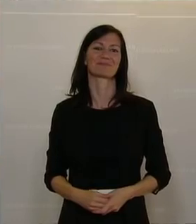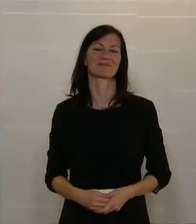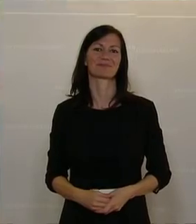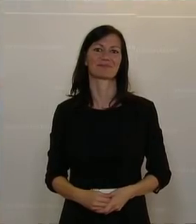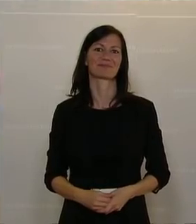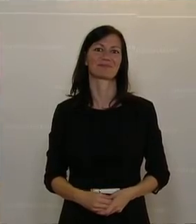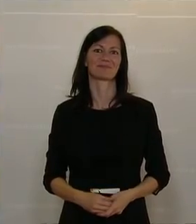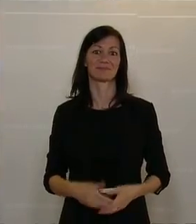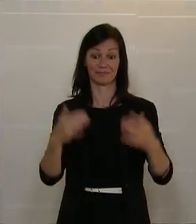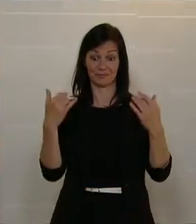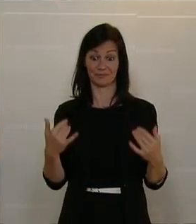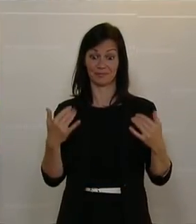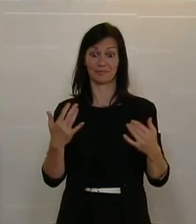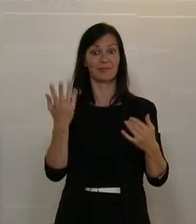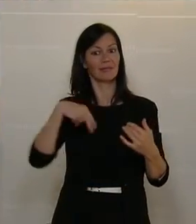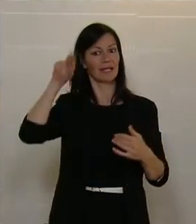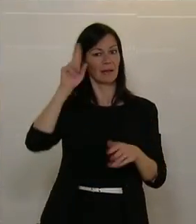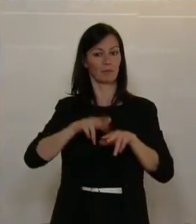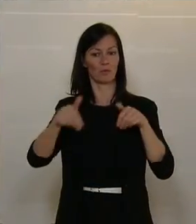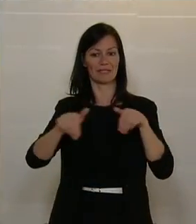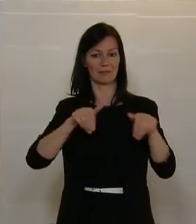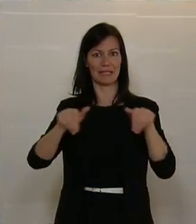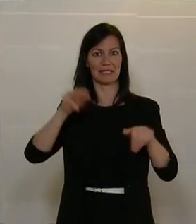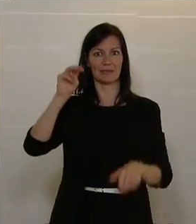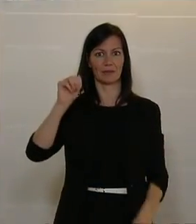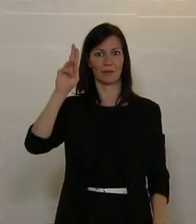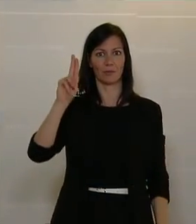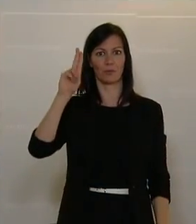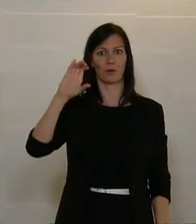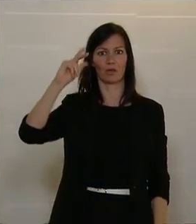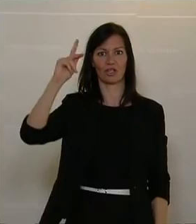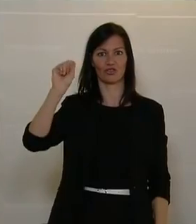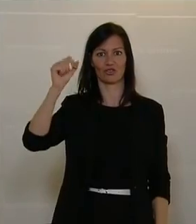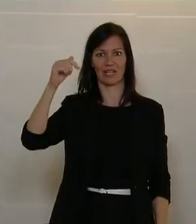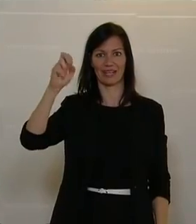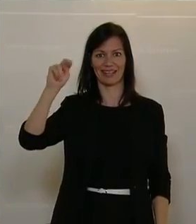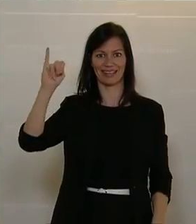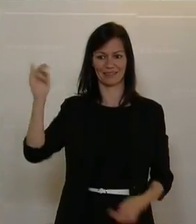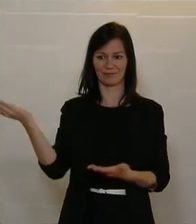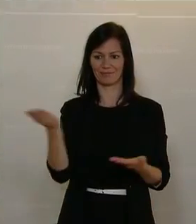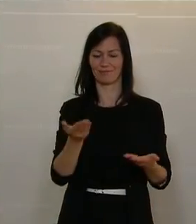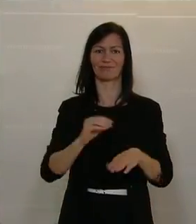1997 Elisabeth Scheucher-Pichler von der ÖVP. Der Gesundheitsminister ist am Wort, Wolfgang Mückstein.